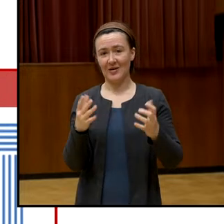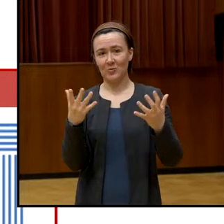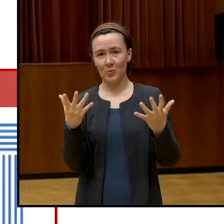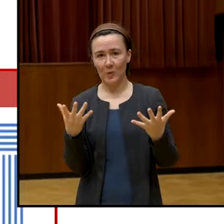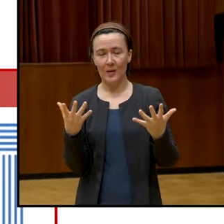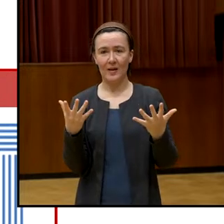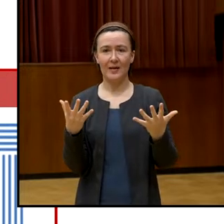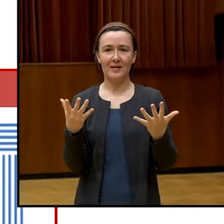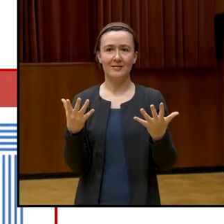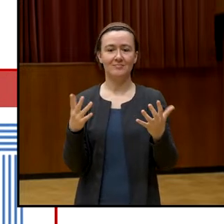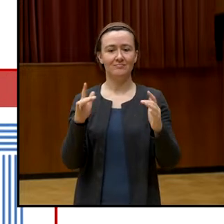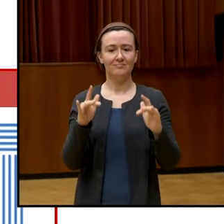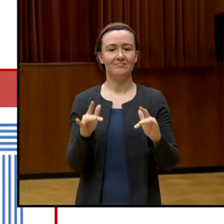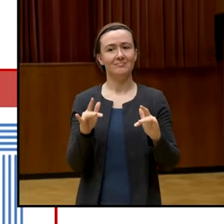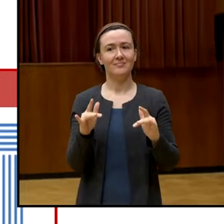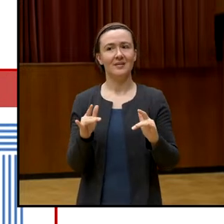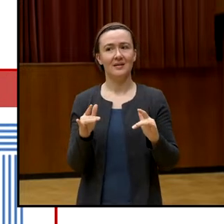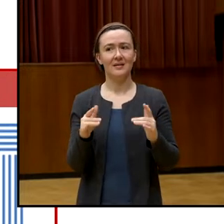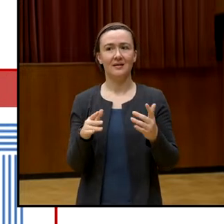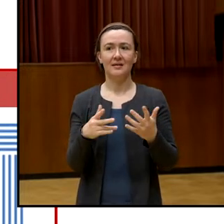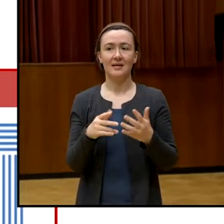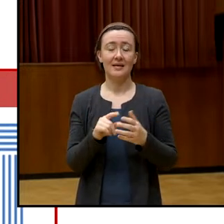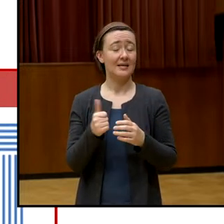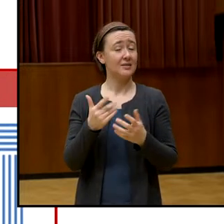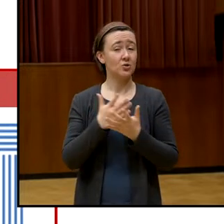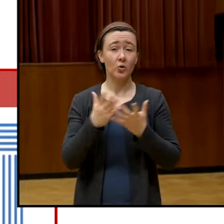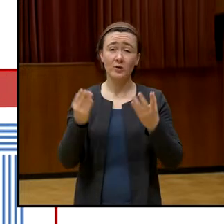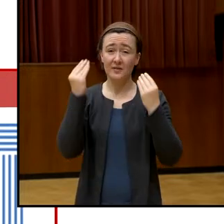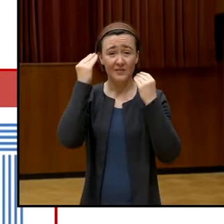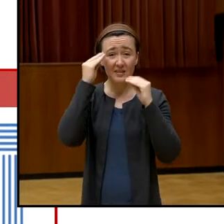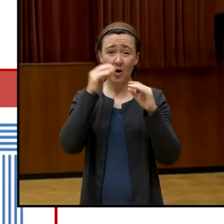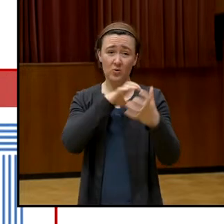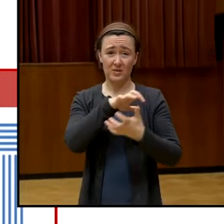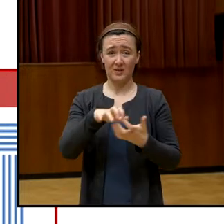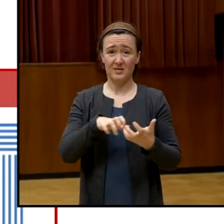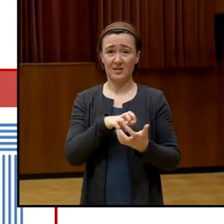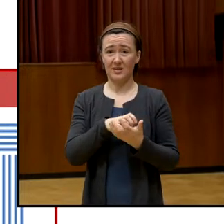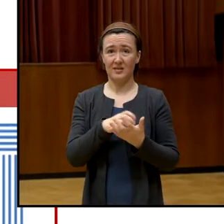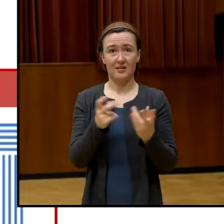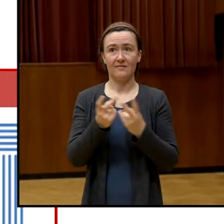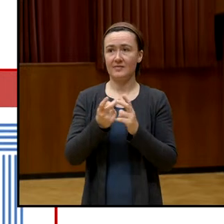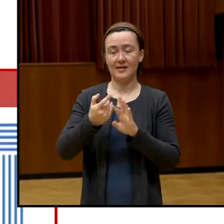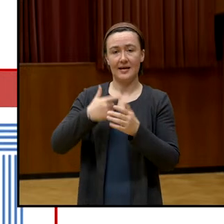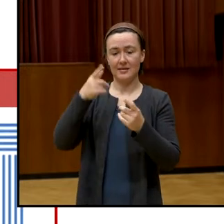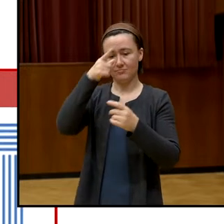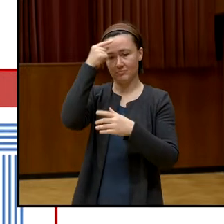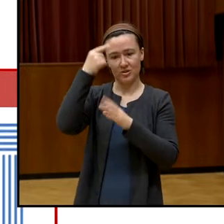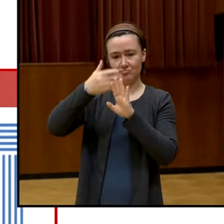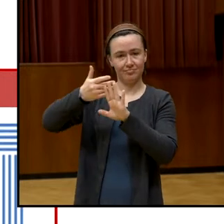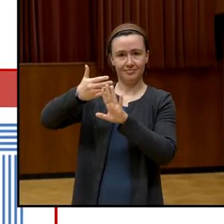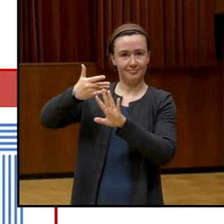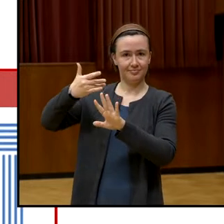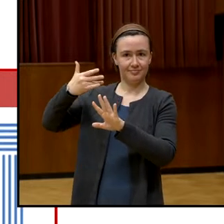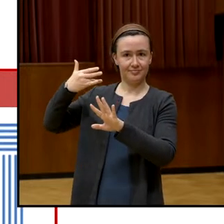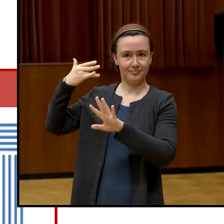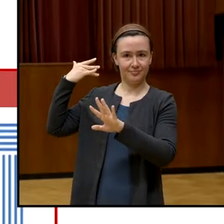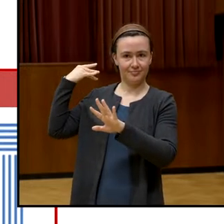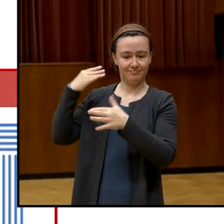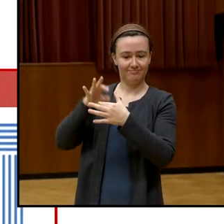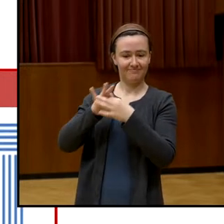es die größte Vertrauenskrise seit wahrscheinlich Menschen gedenken gibt, nämlich in Demokratie,